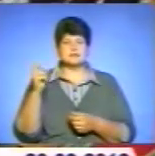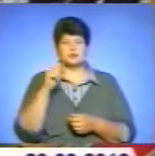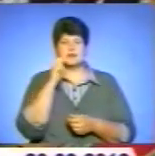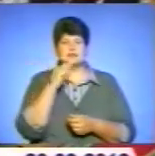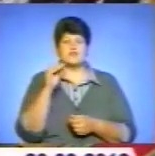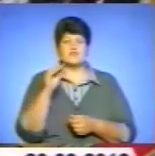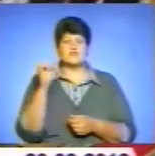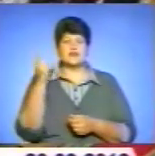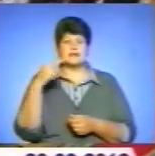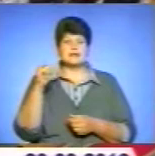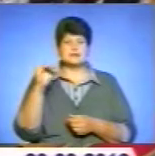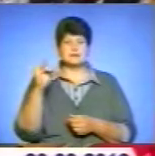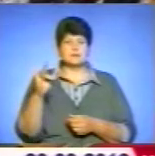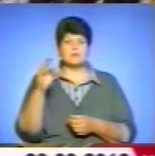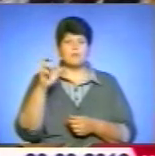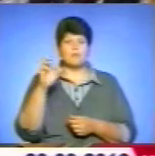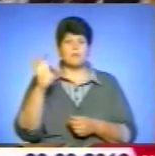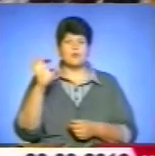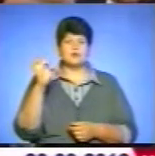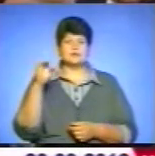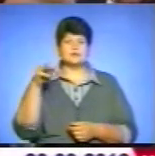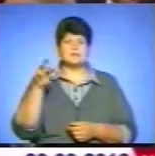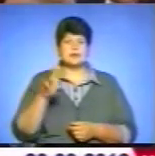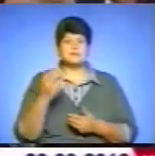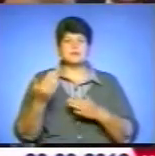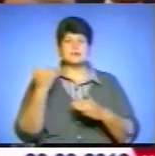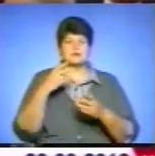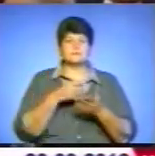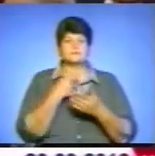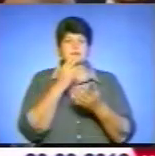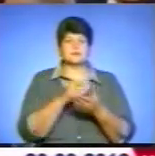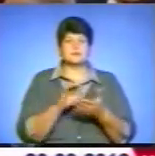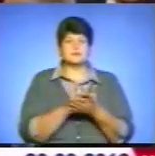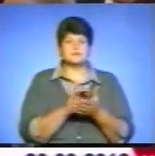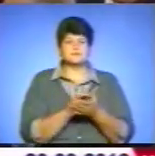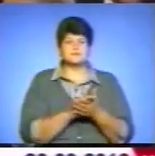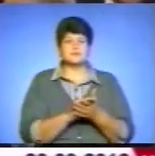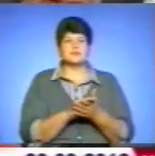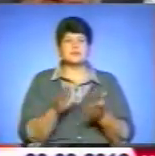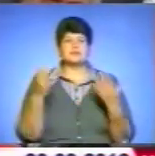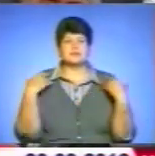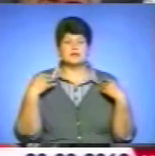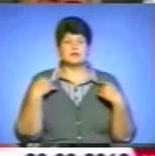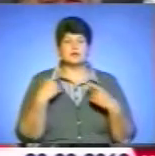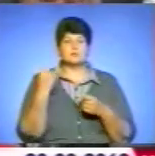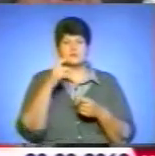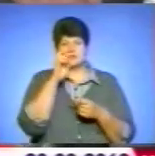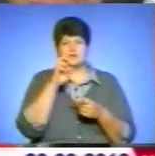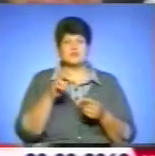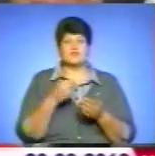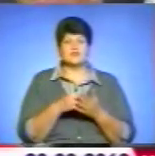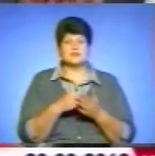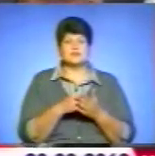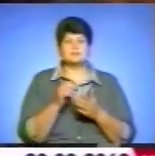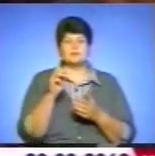Перед тим, як представити новопризначеного начальника Державної фінансової інспекції в області, начальник Держфінінспекції України Петро